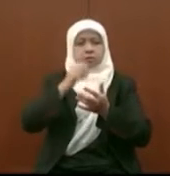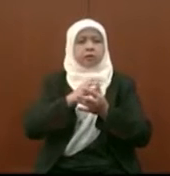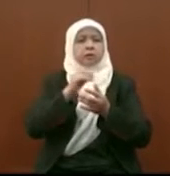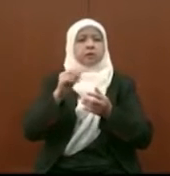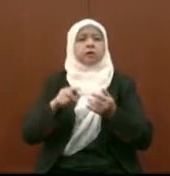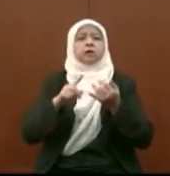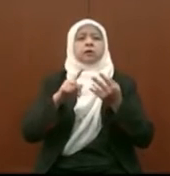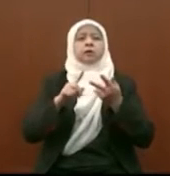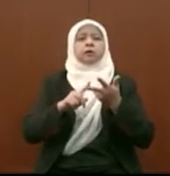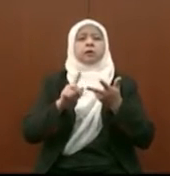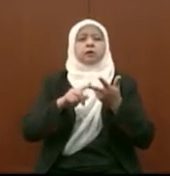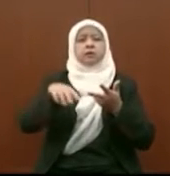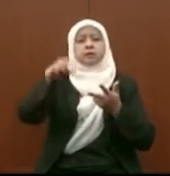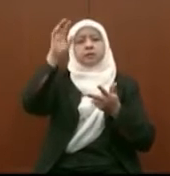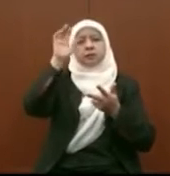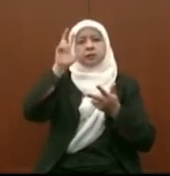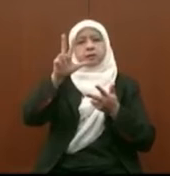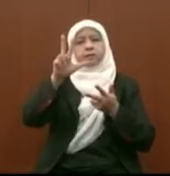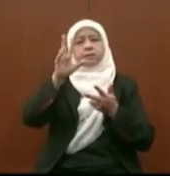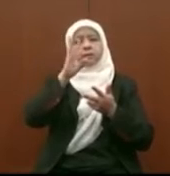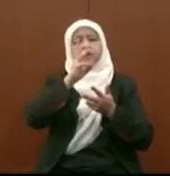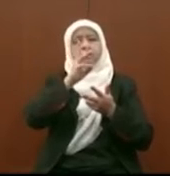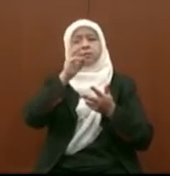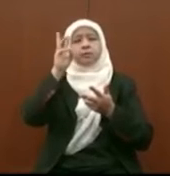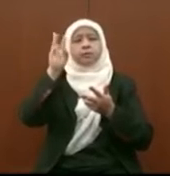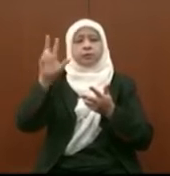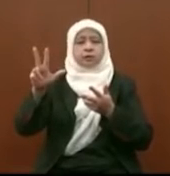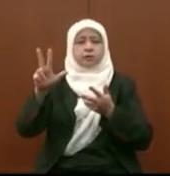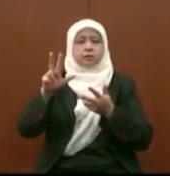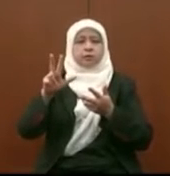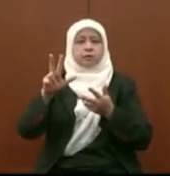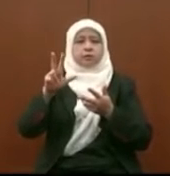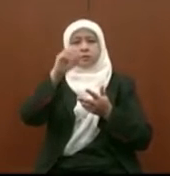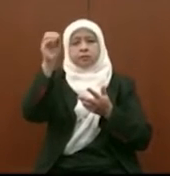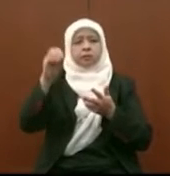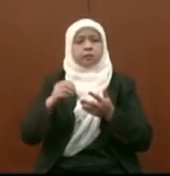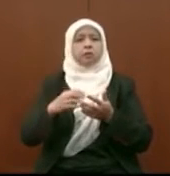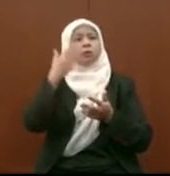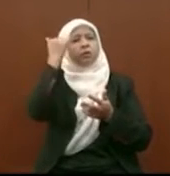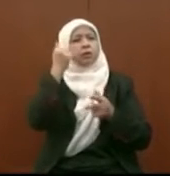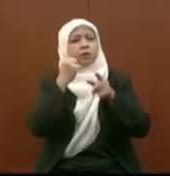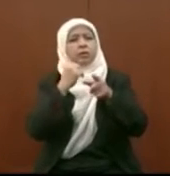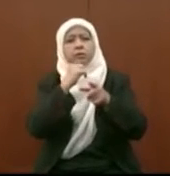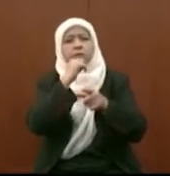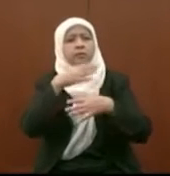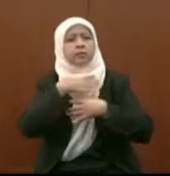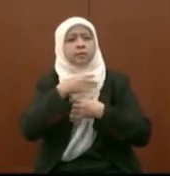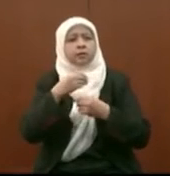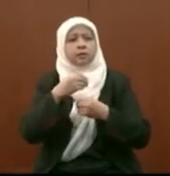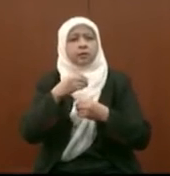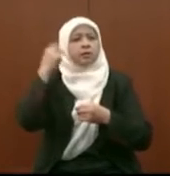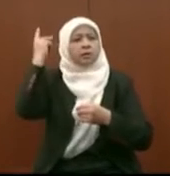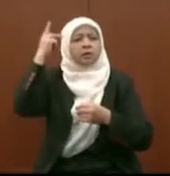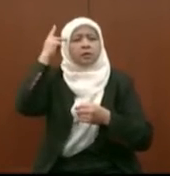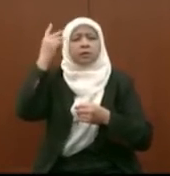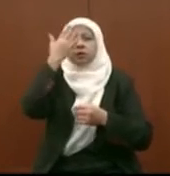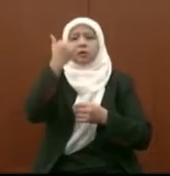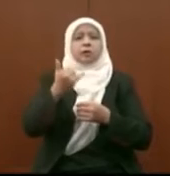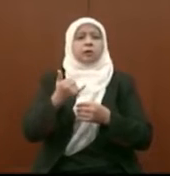Melayu 68.3% politik kita tanya mereka ID, kenapa mereka tidak minat berpolitik